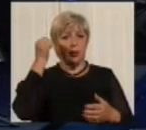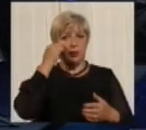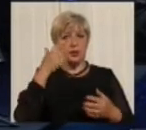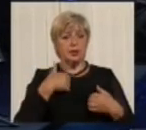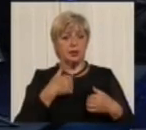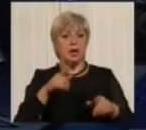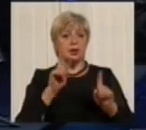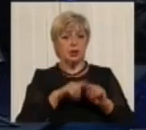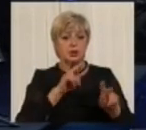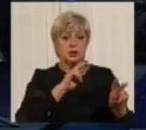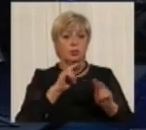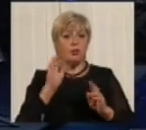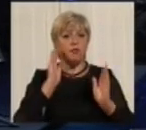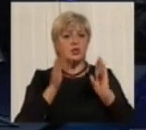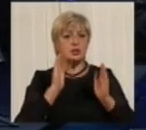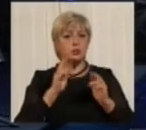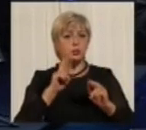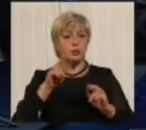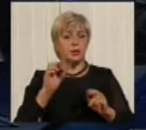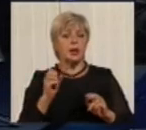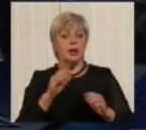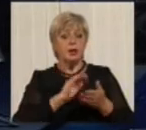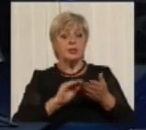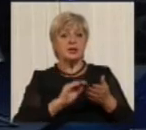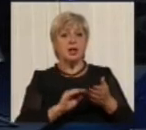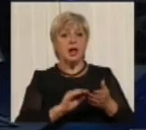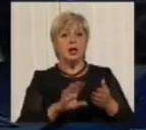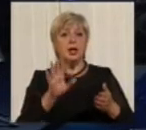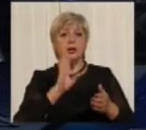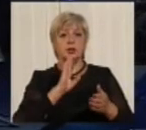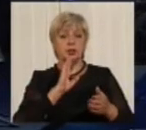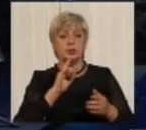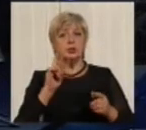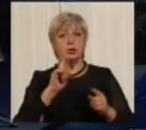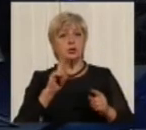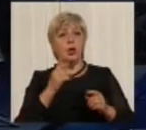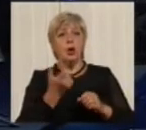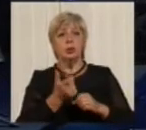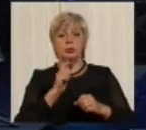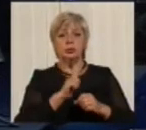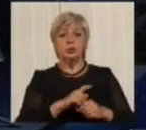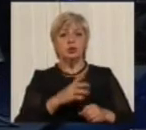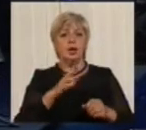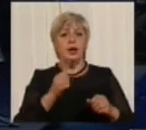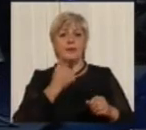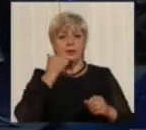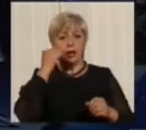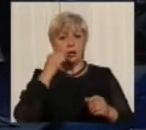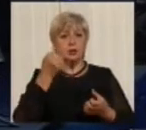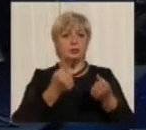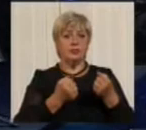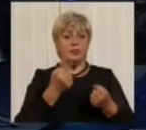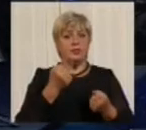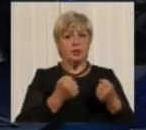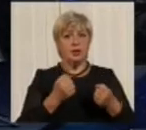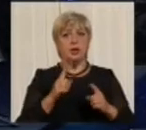Фейсбука, як писала дівчина, писала, що вона дуже вдячна водієві за те, що він врятував її та її доньку.